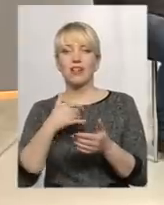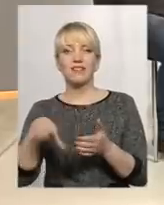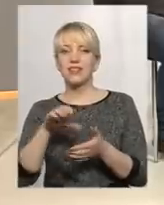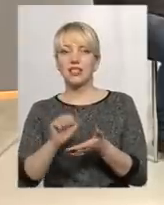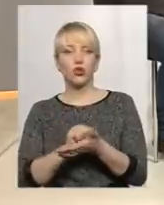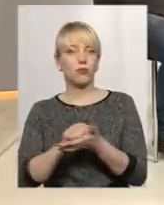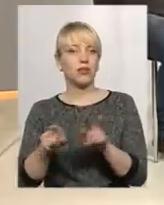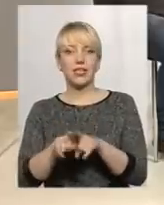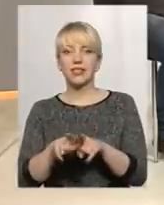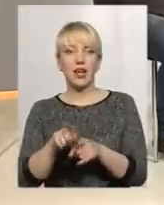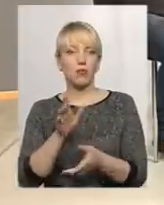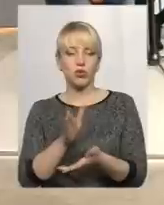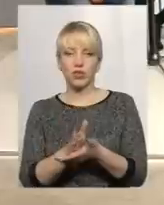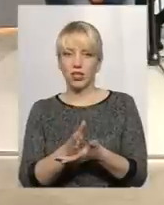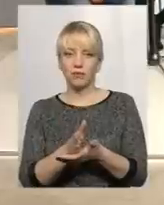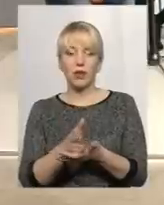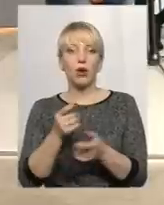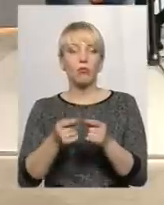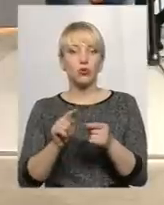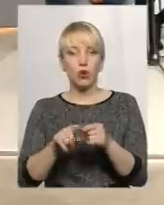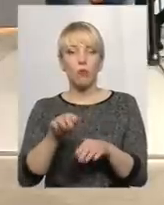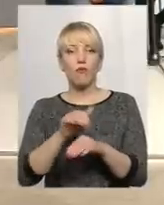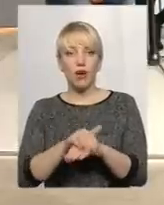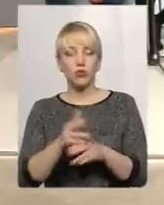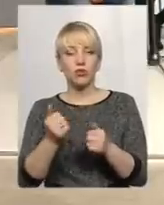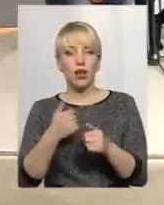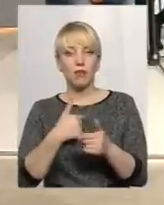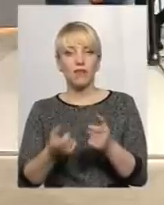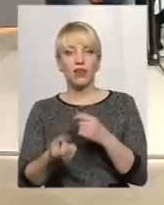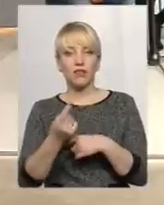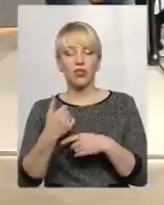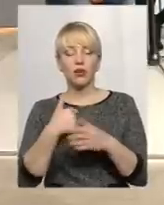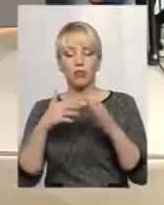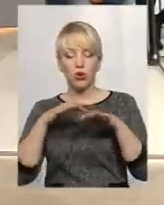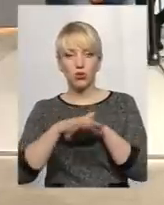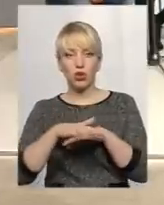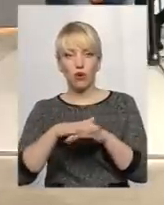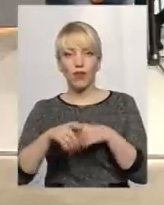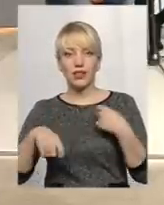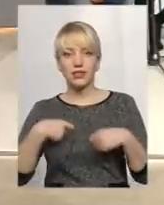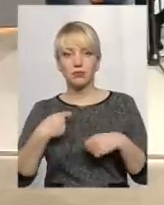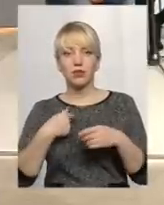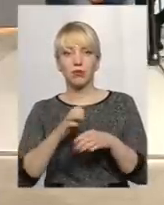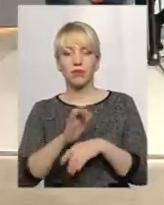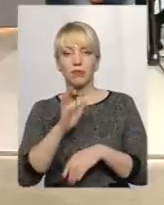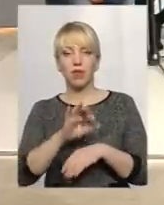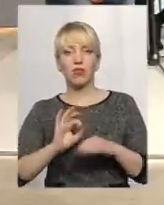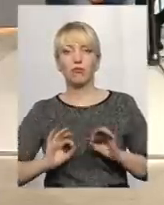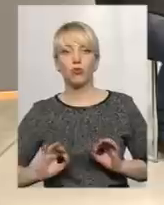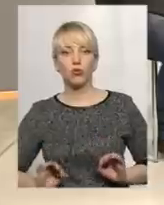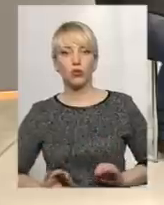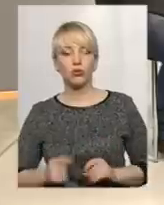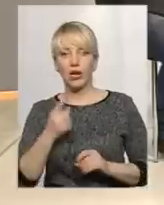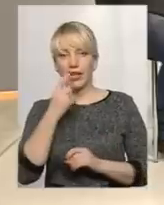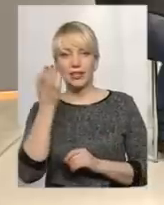так само є. По всіх, от по цьому факту, звичайно, ми виявили, і ми розрахували, збитки були. Ми відправили в прокуратуру. І ми неправили,